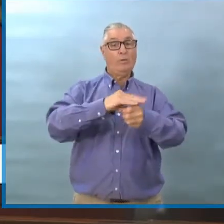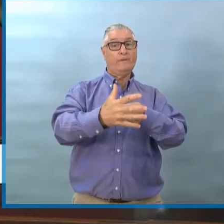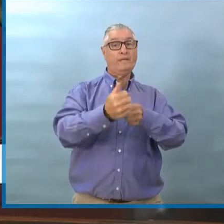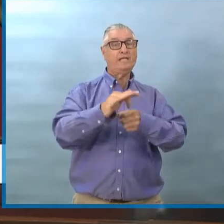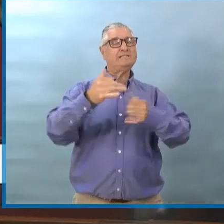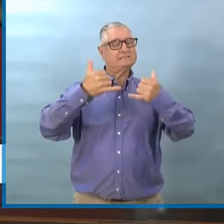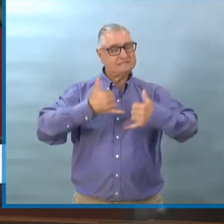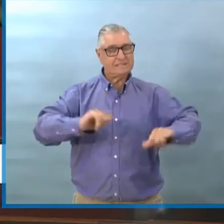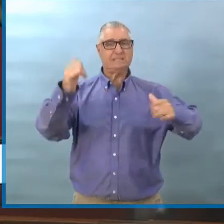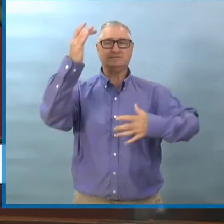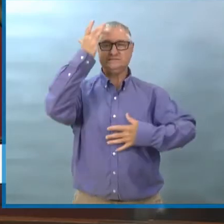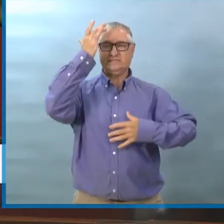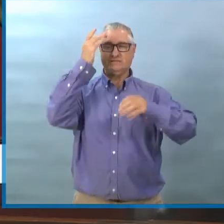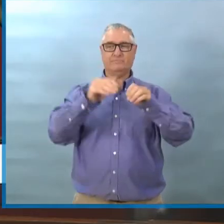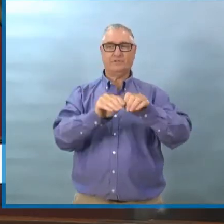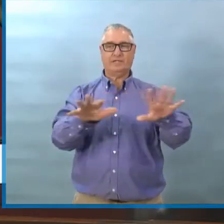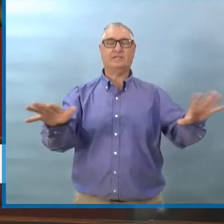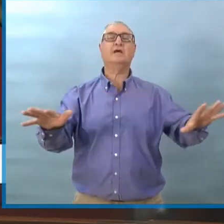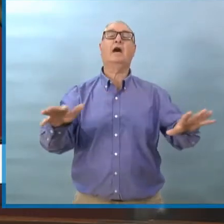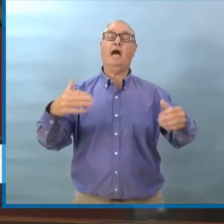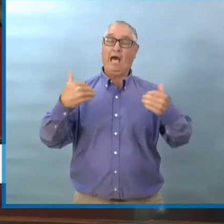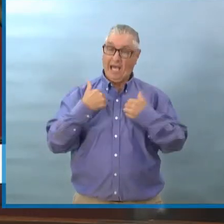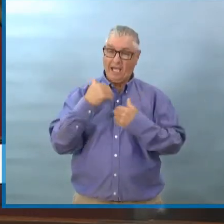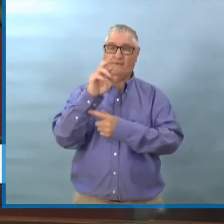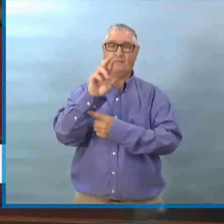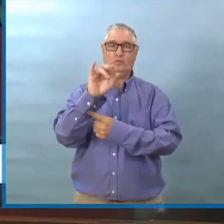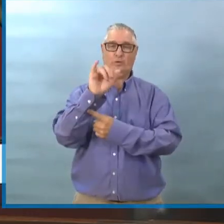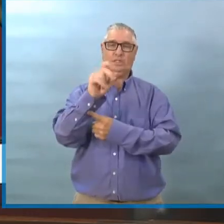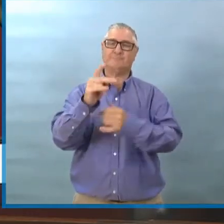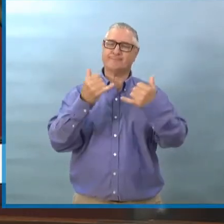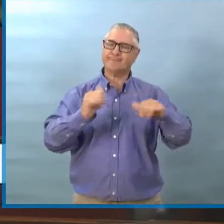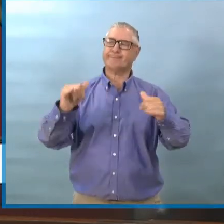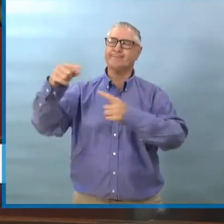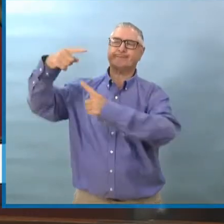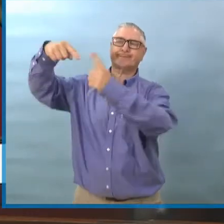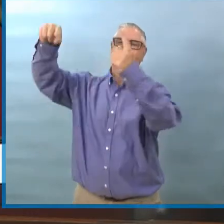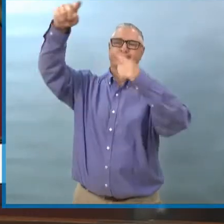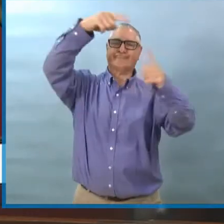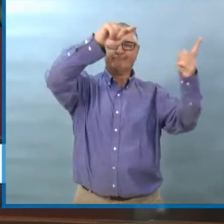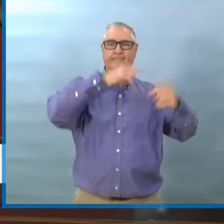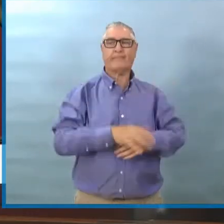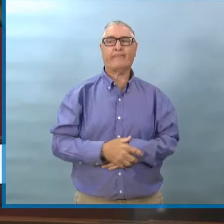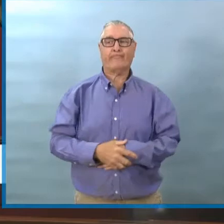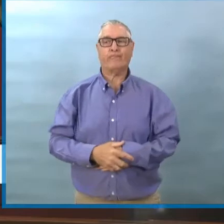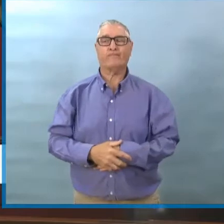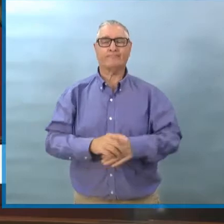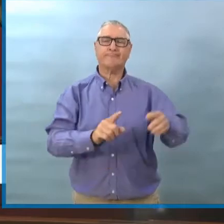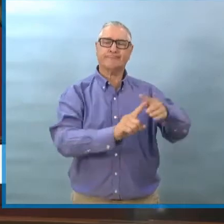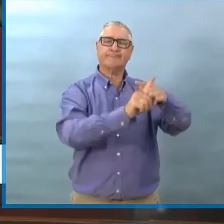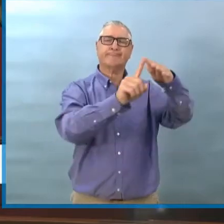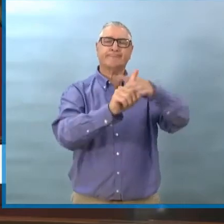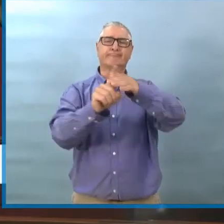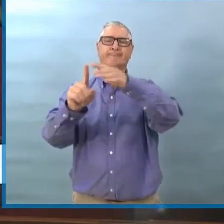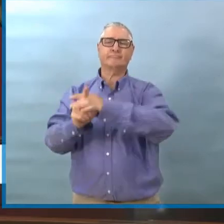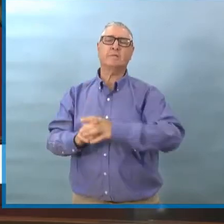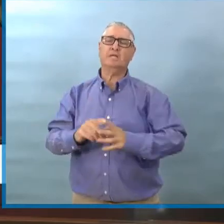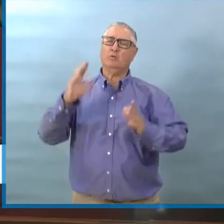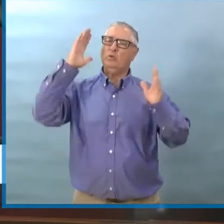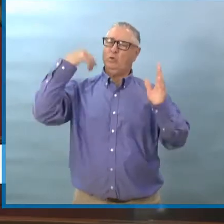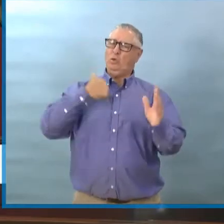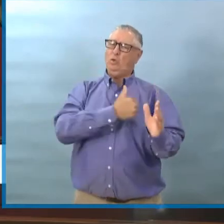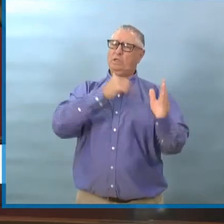Pas pour tout de suite en tout cas. donc, on continue de voir des cas et comme on l'a mentionné, on s'y attend.